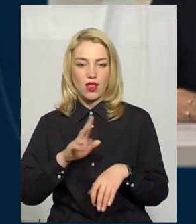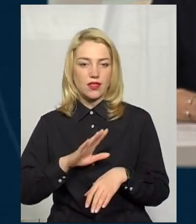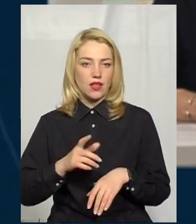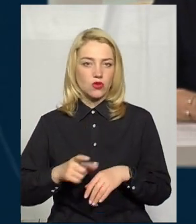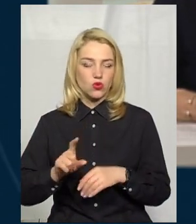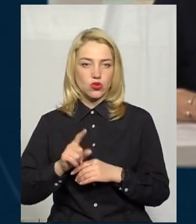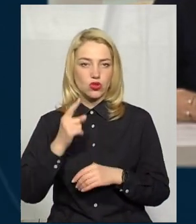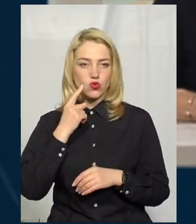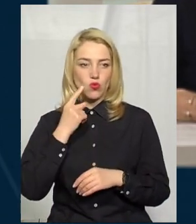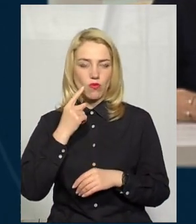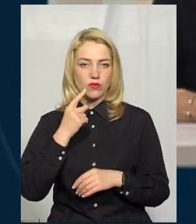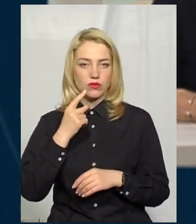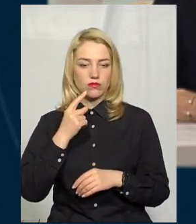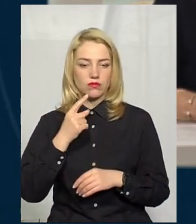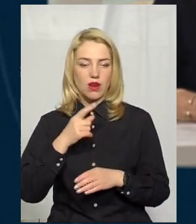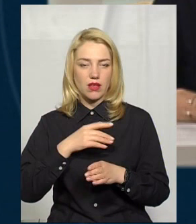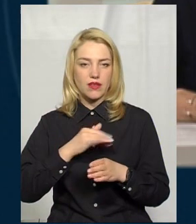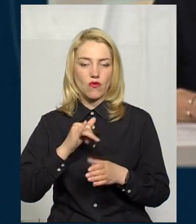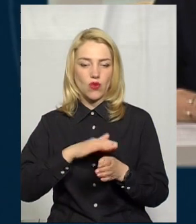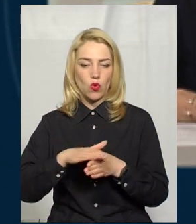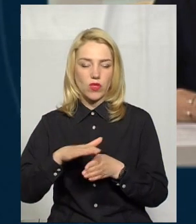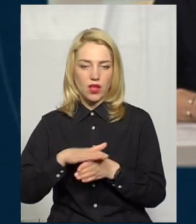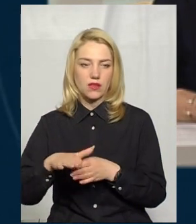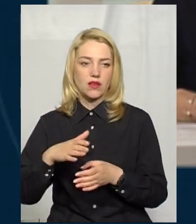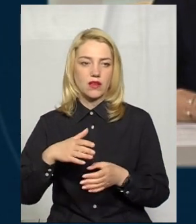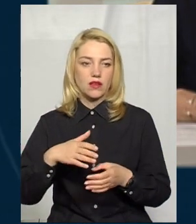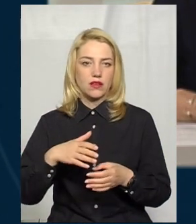сумлінні У виконанні своїх депутатських обов'язків